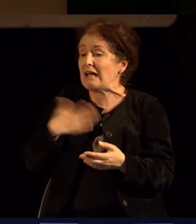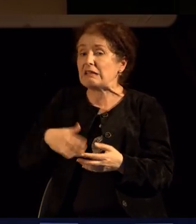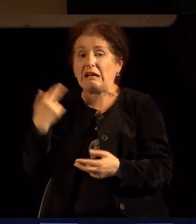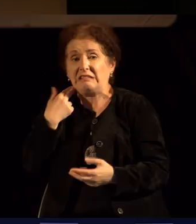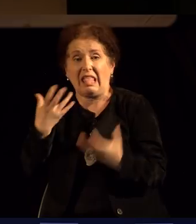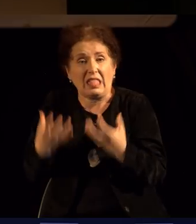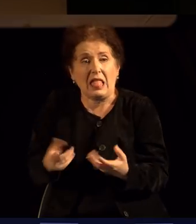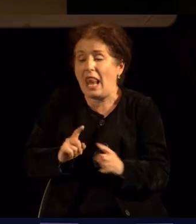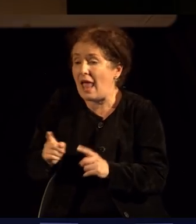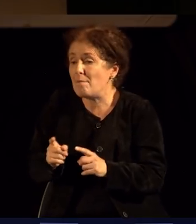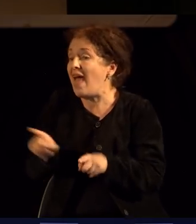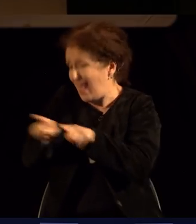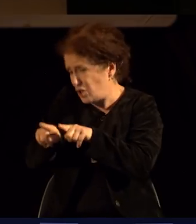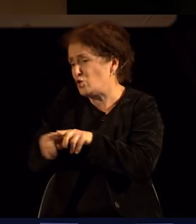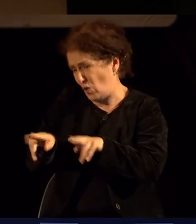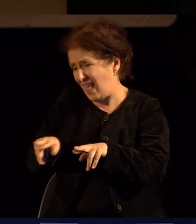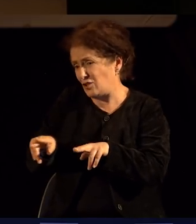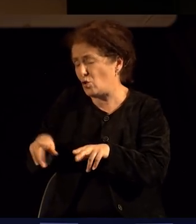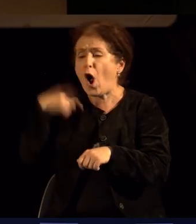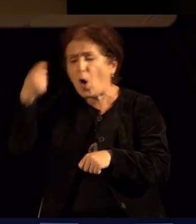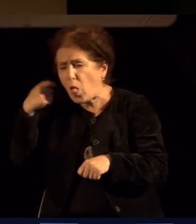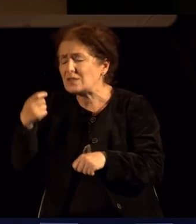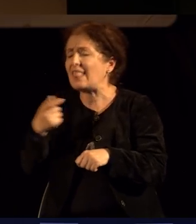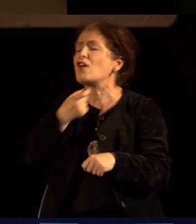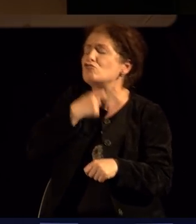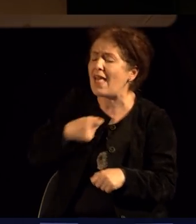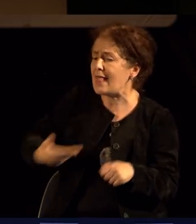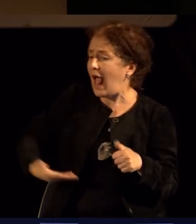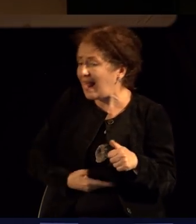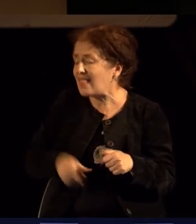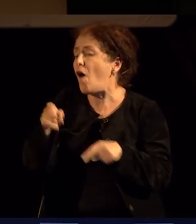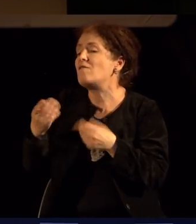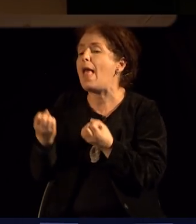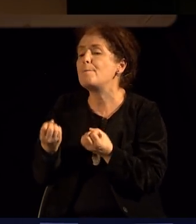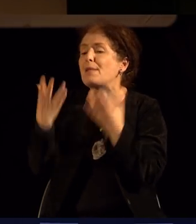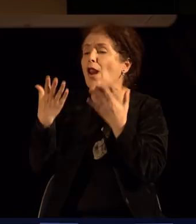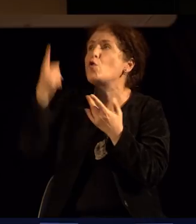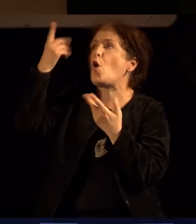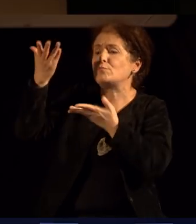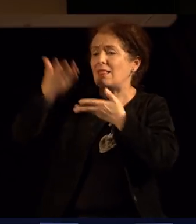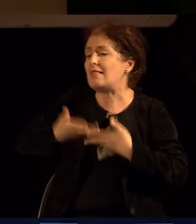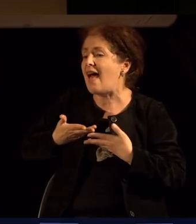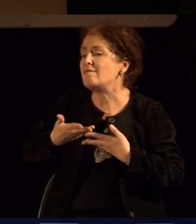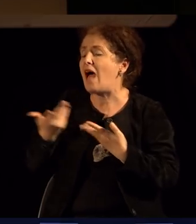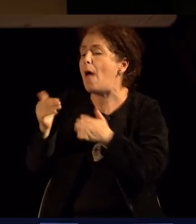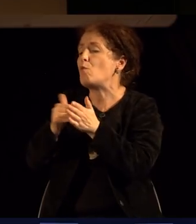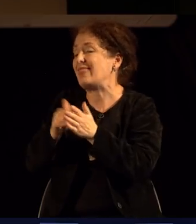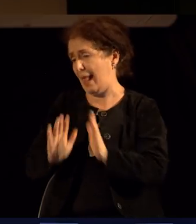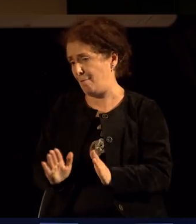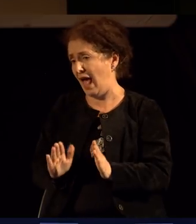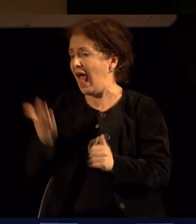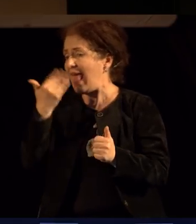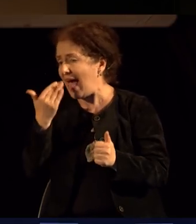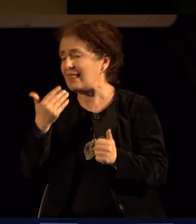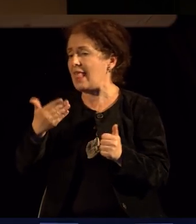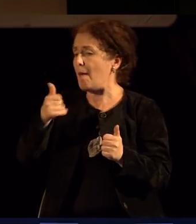Така е и со дефикацијата. Така е со сите биолошки, физиолошки. Меѓутоа не ќеме да